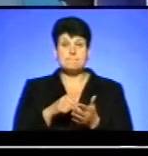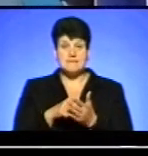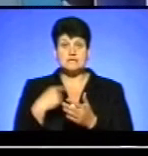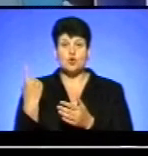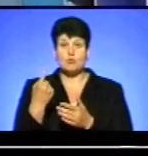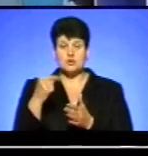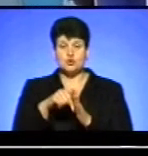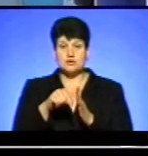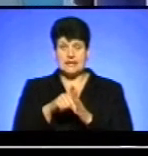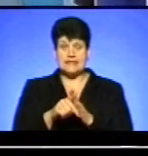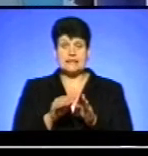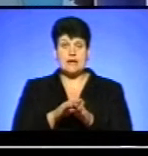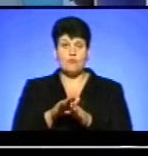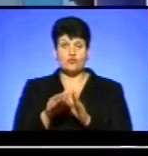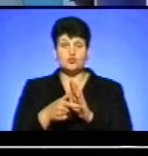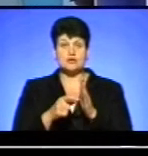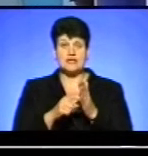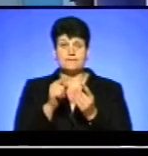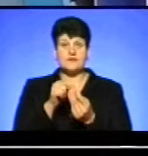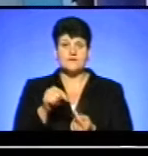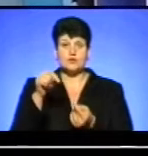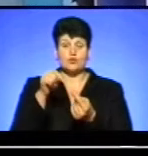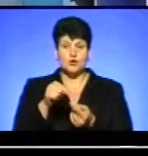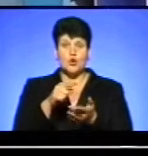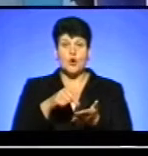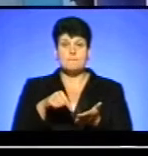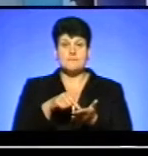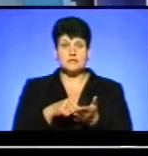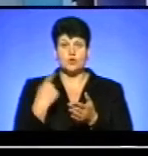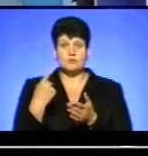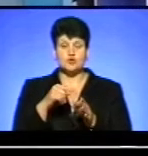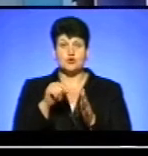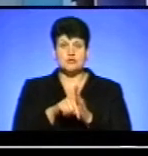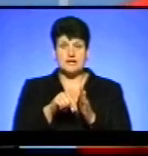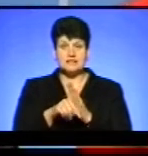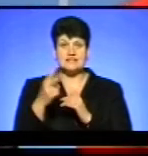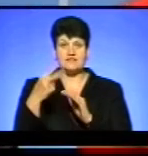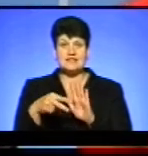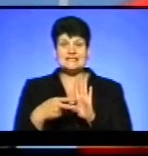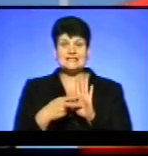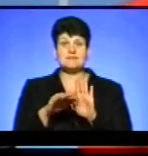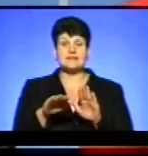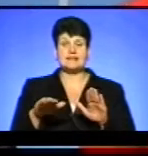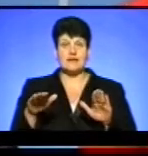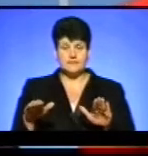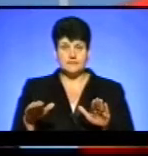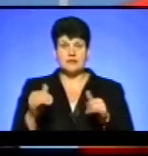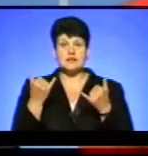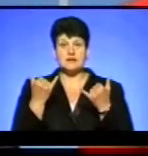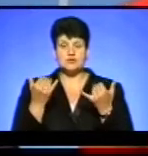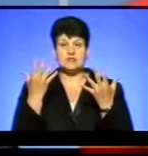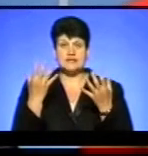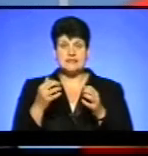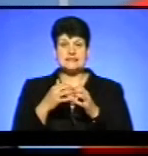і наповнюваність класів відповідно до міст обласного значення, а це 27 дітей. На сьогодні середня